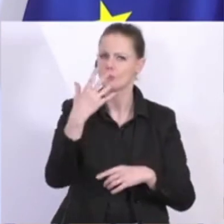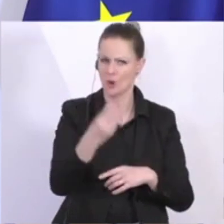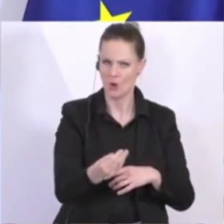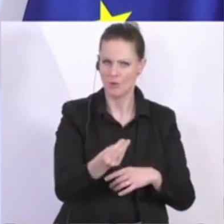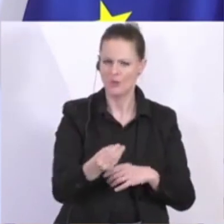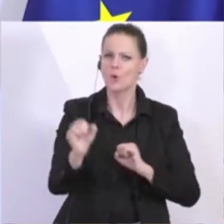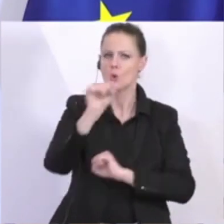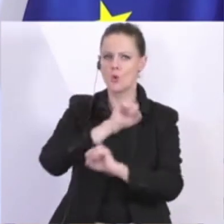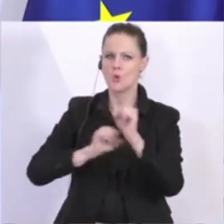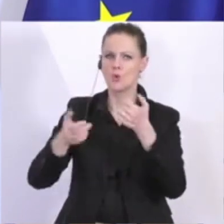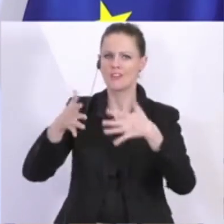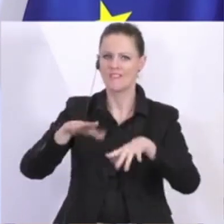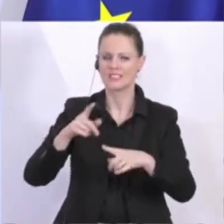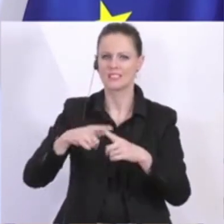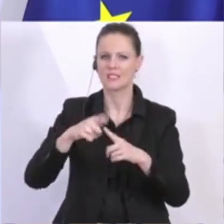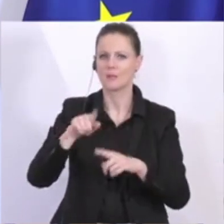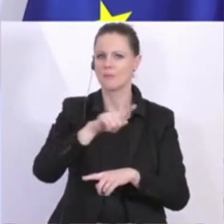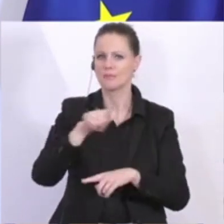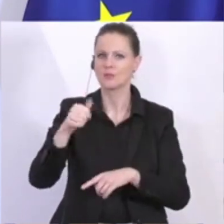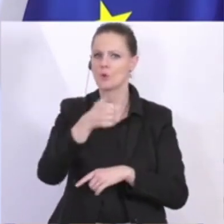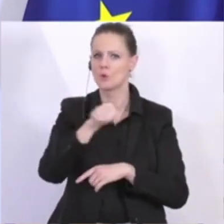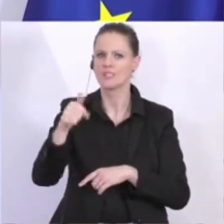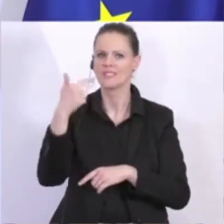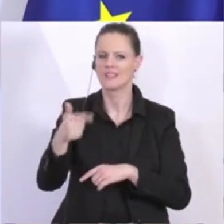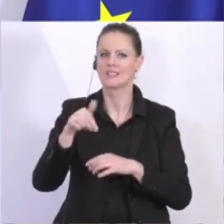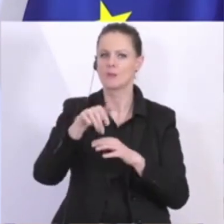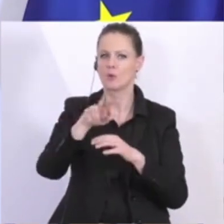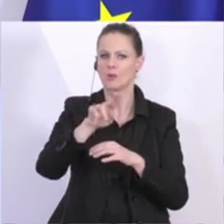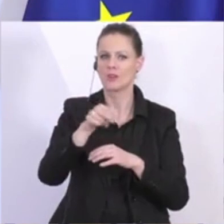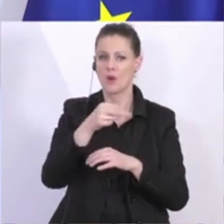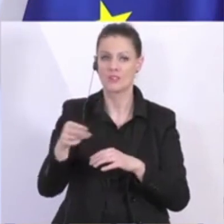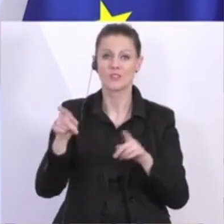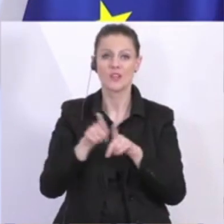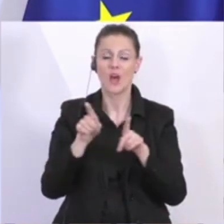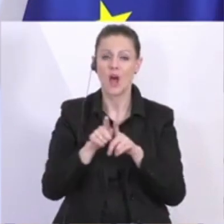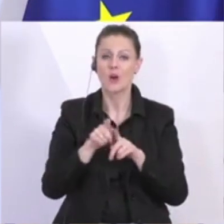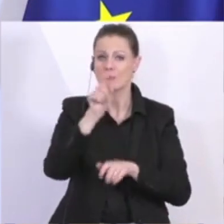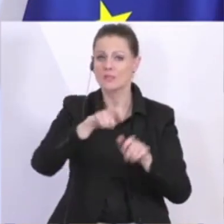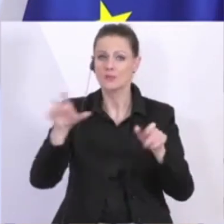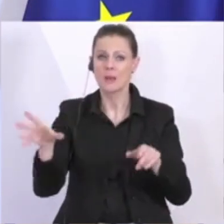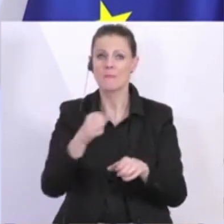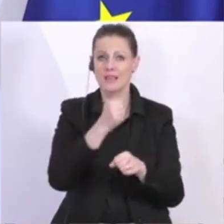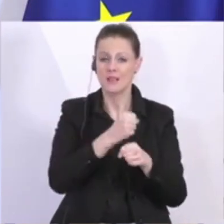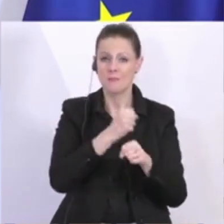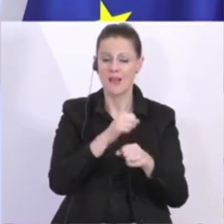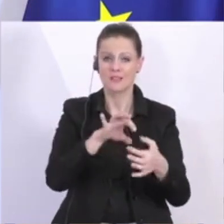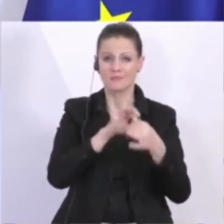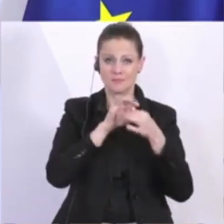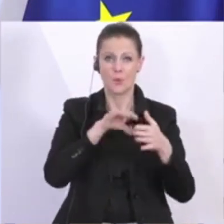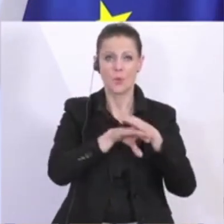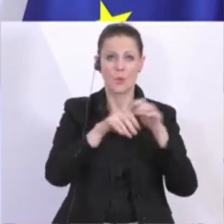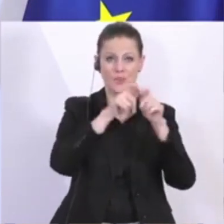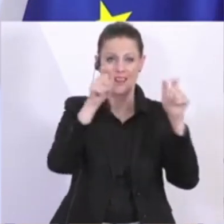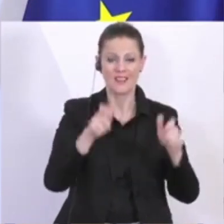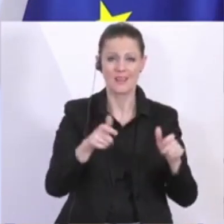Notfallskredite bis 120 Millionen Euro, sondern auch die Mitarbeiterinnen und Mitarbeiter in den Unternehmen zu halten.